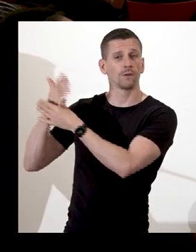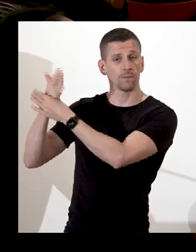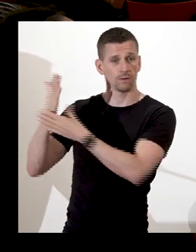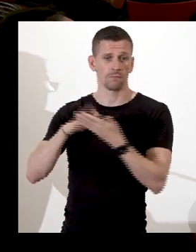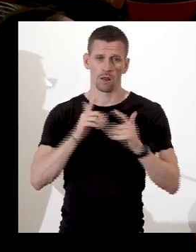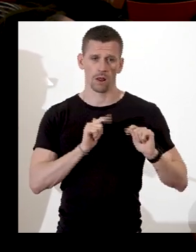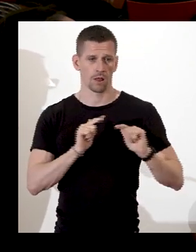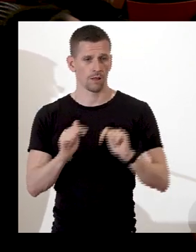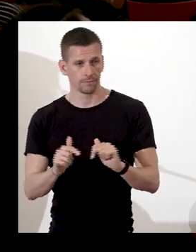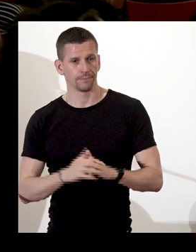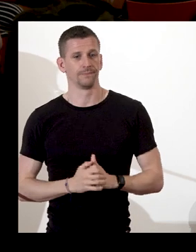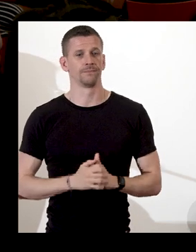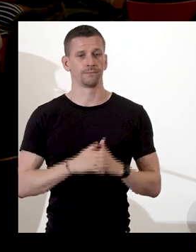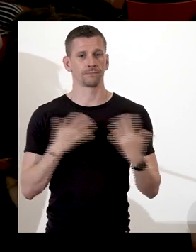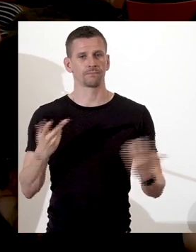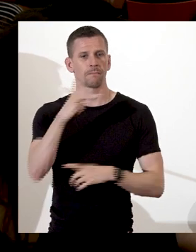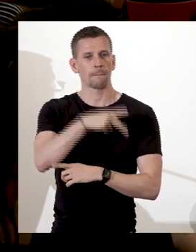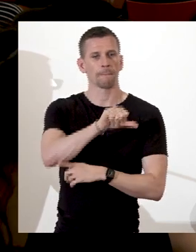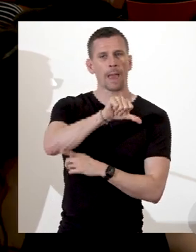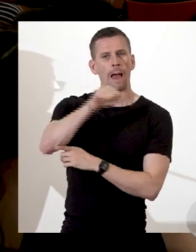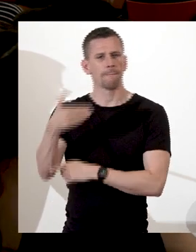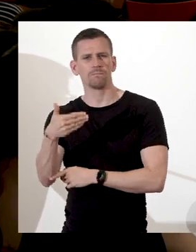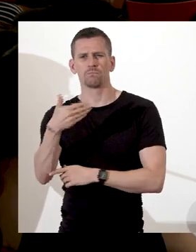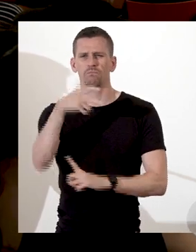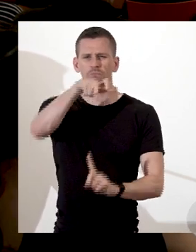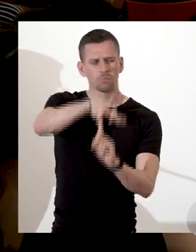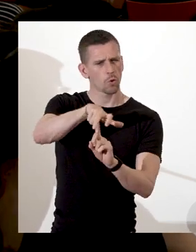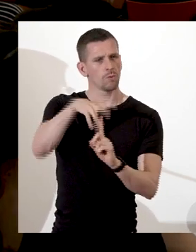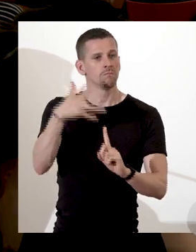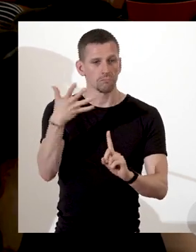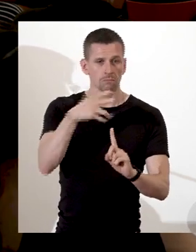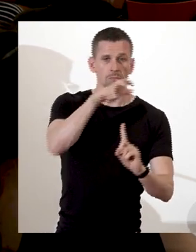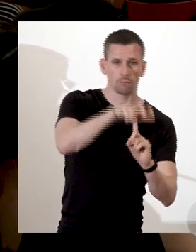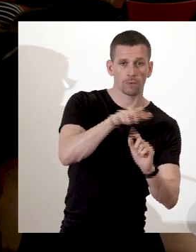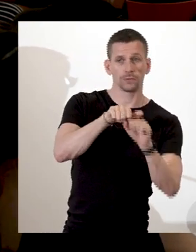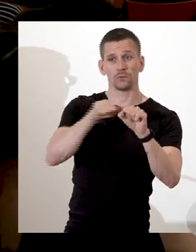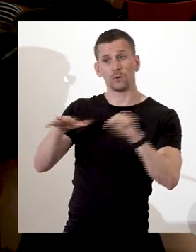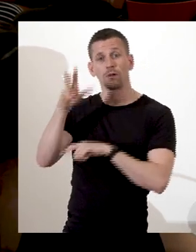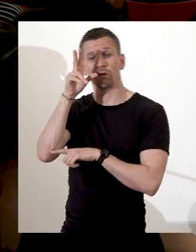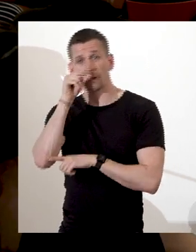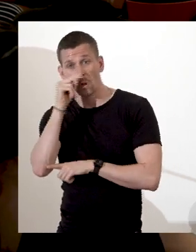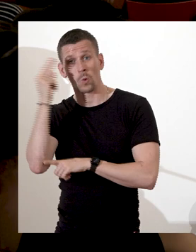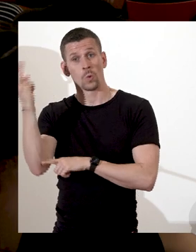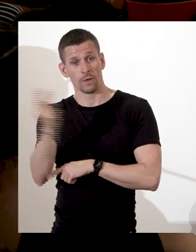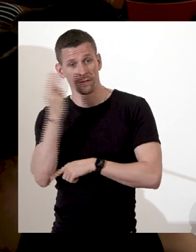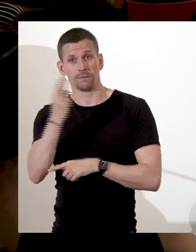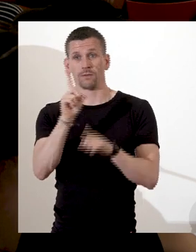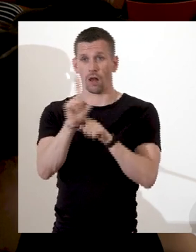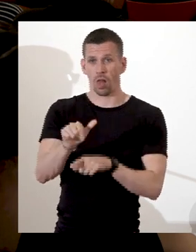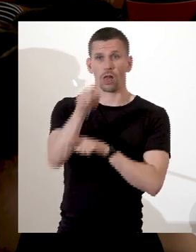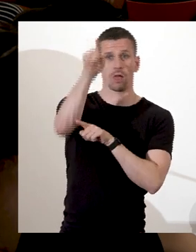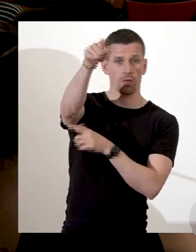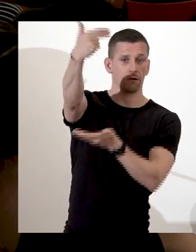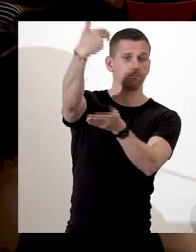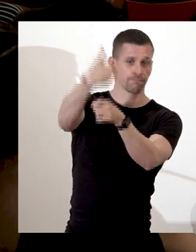le pôle audiovisuel et multimédia de Nantes Université, qui réalisent une captation visuelle de cette conférence, qui sera ensuite